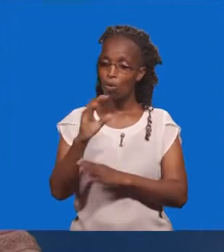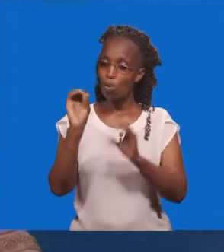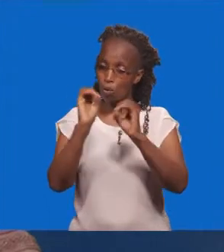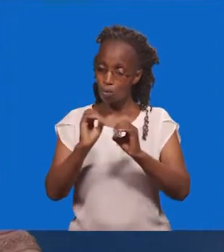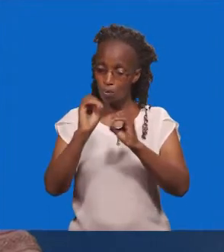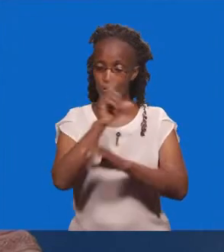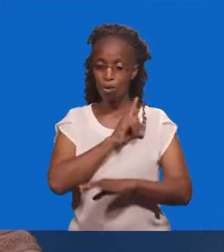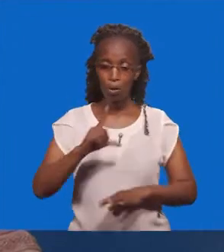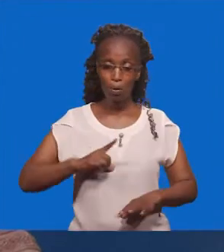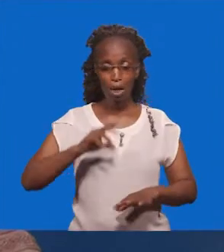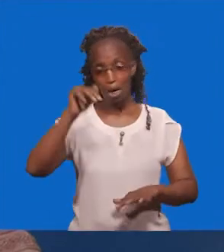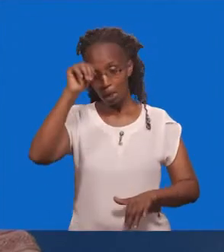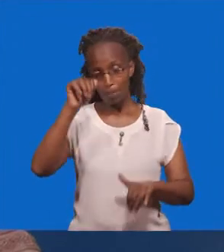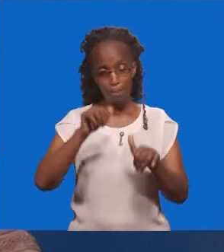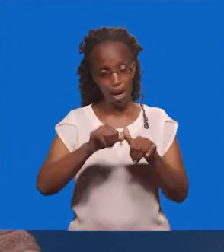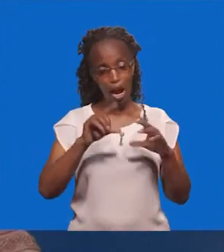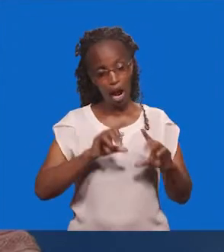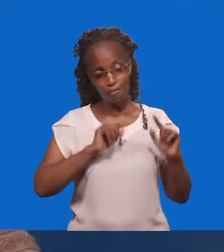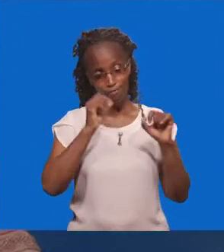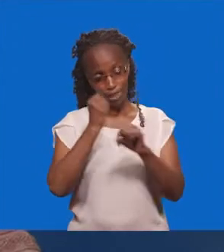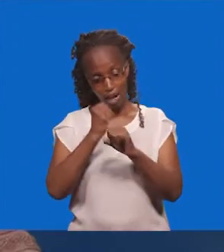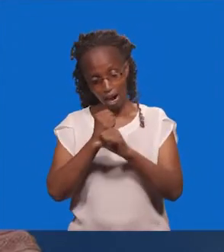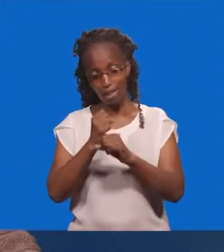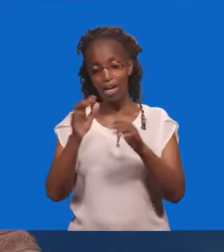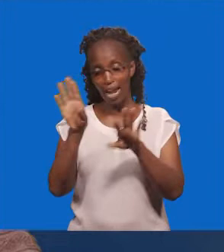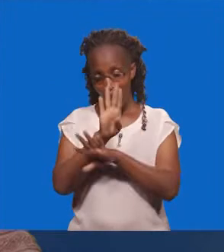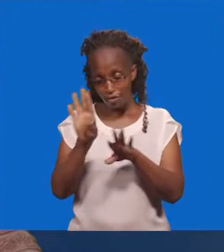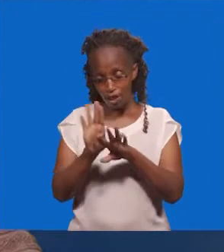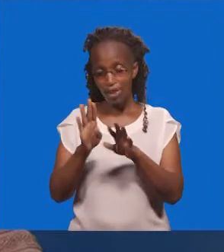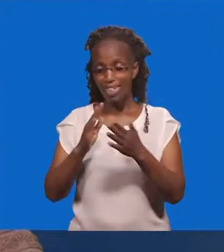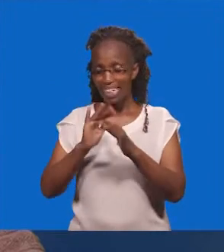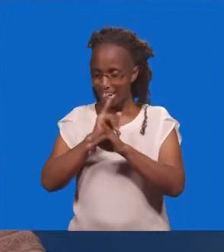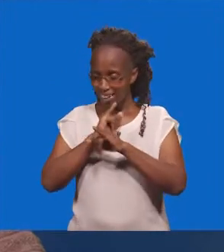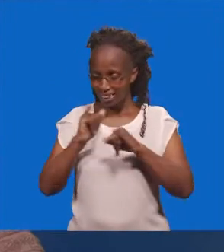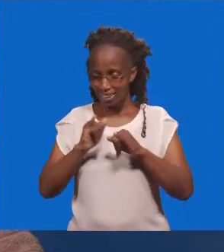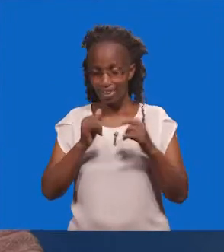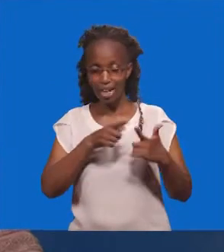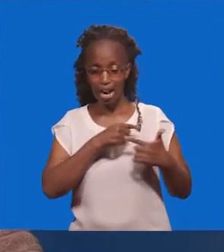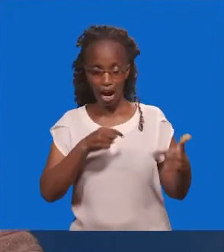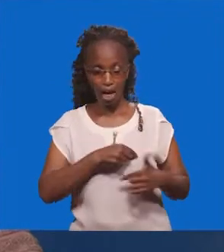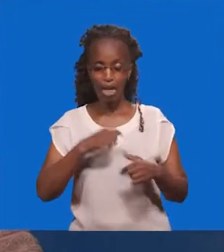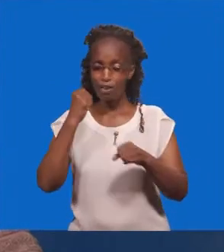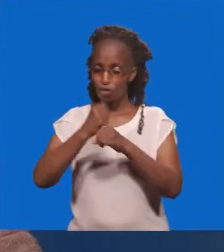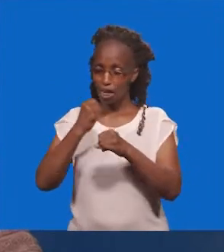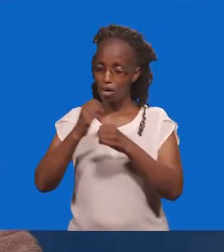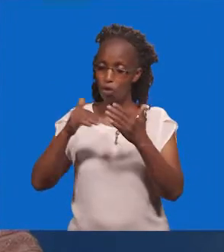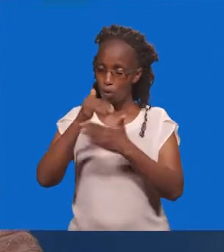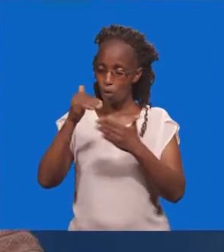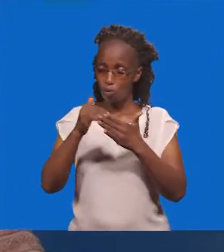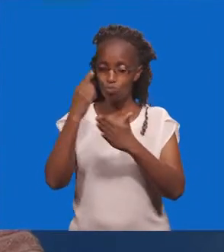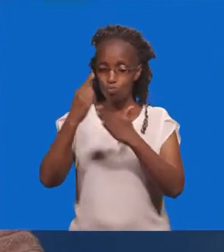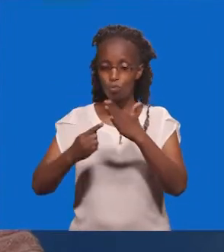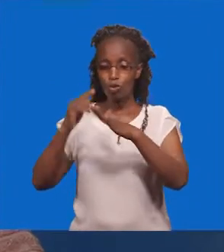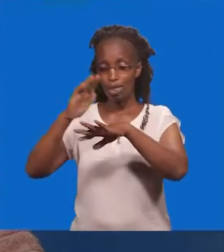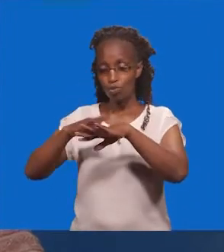Kwamba ni mekuenda beleza kukatika kweli Na kwa moyo mukamilifu Na kutenda ya lio mema machoni pako